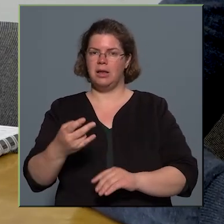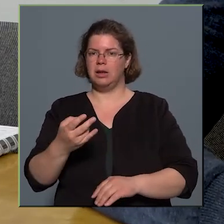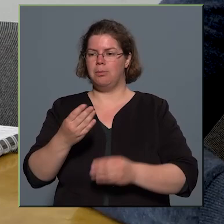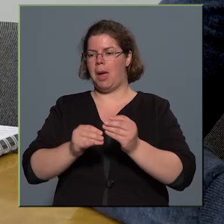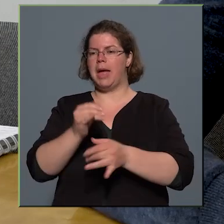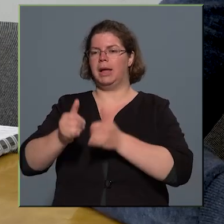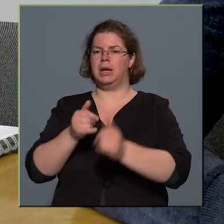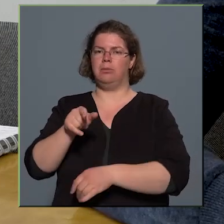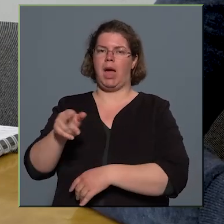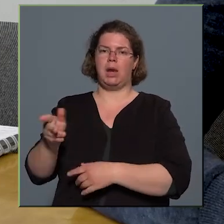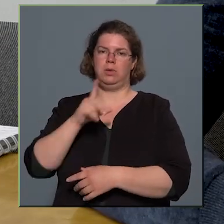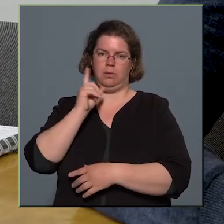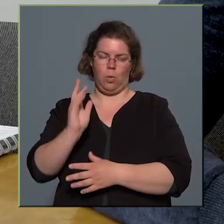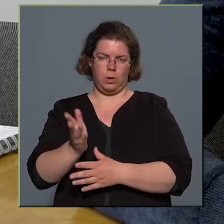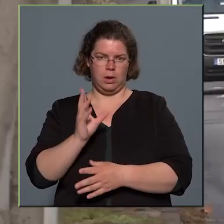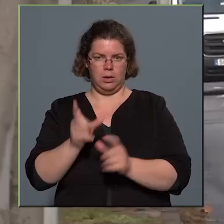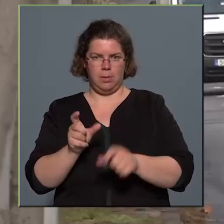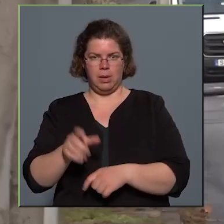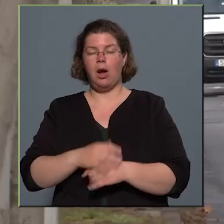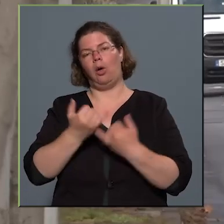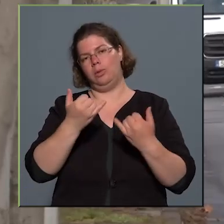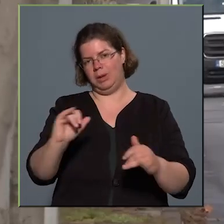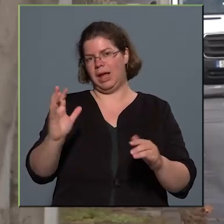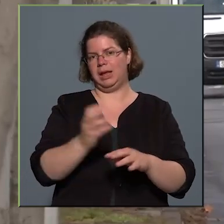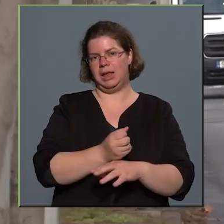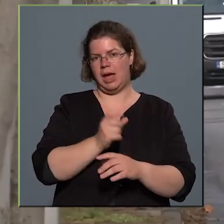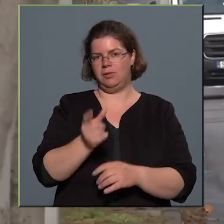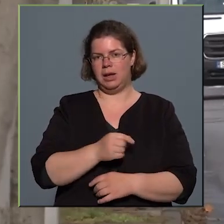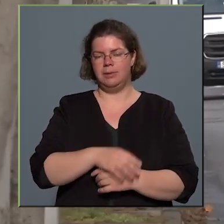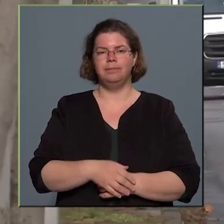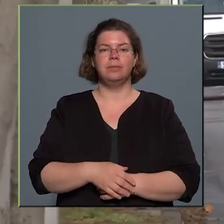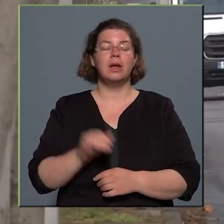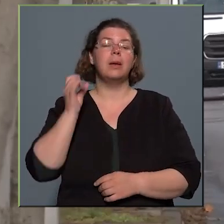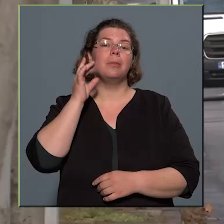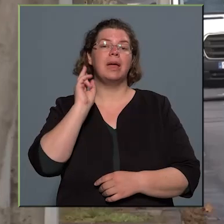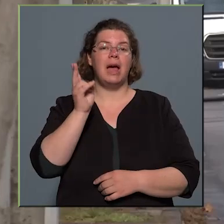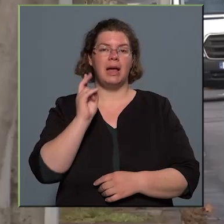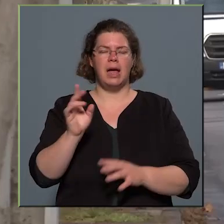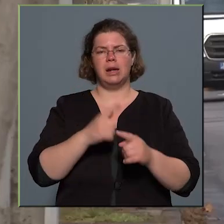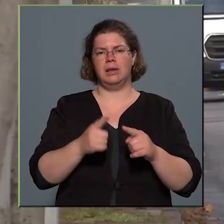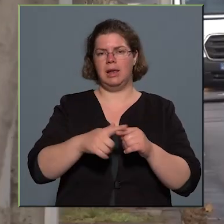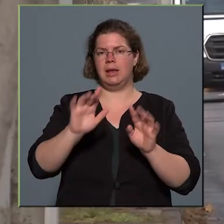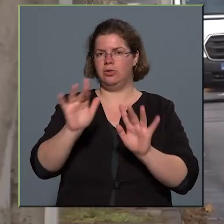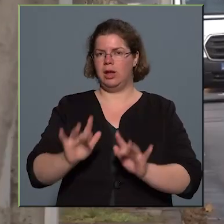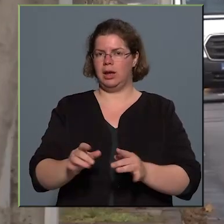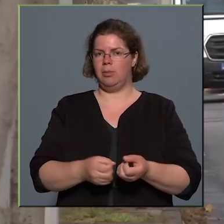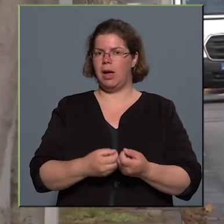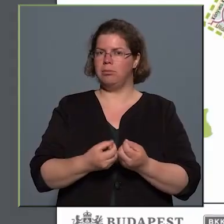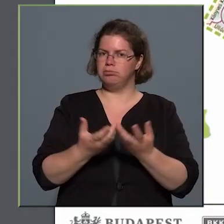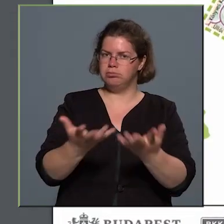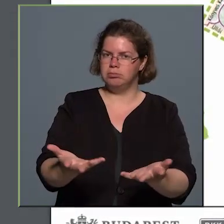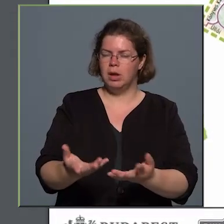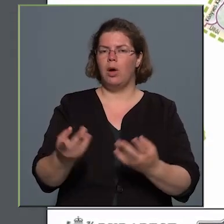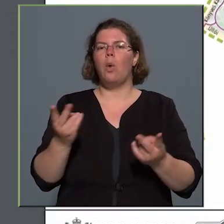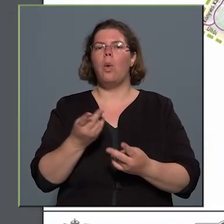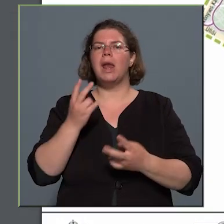akkor azzal mindenki nyer. A BKK részletes térképet adott közzé arról, hogy mely útvonalakon lehet számítani